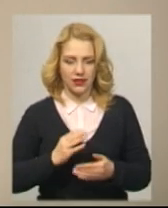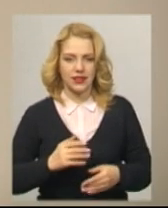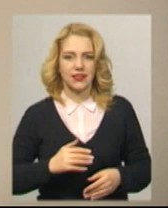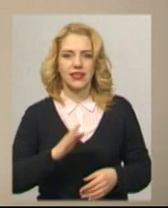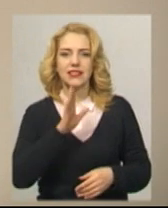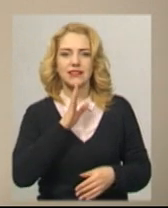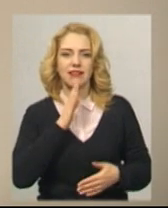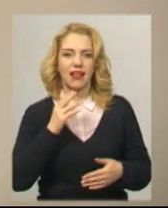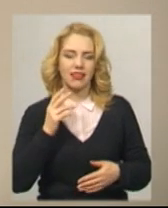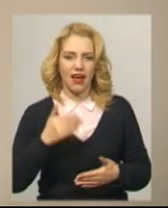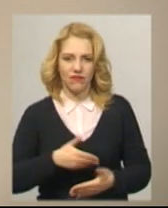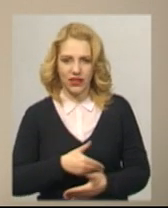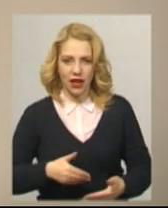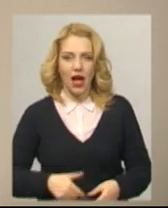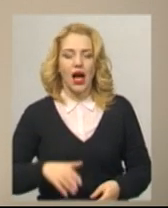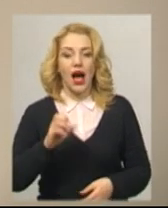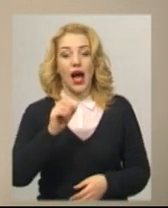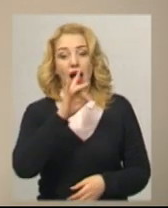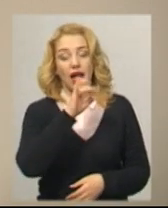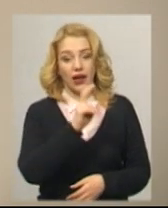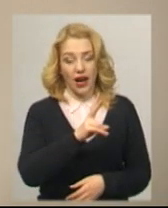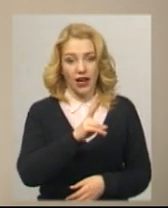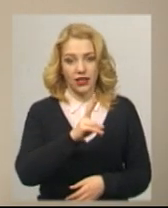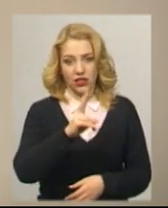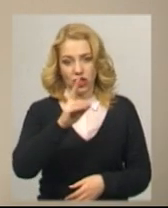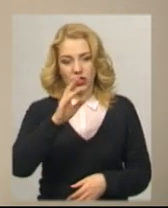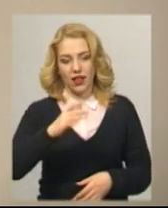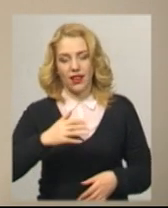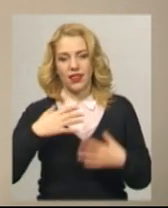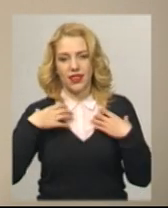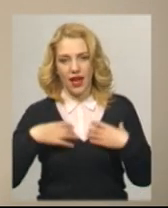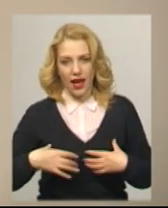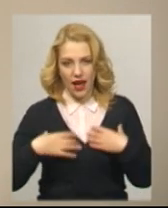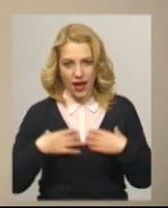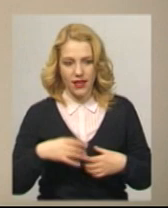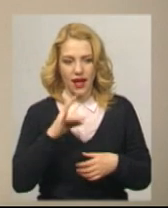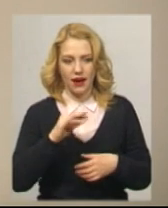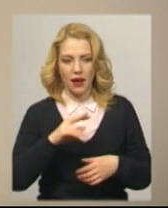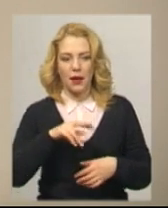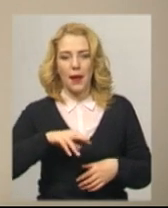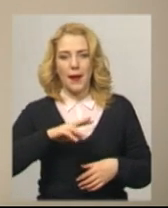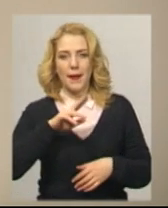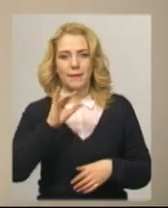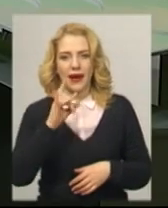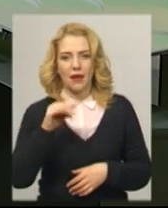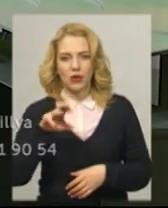У чоловіків – це рак легень, рак передміхрової залози і рак шлунково-кишкового тракту.